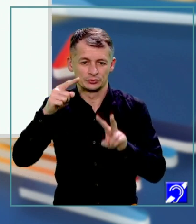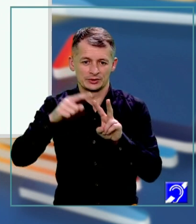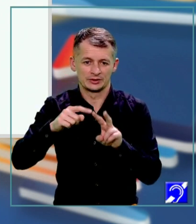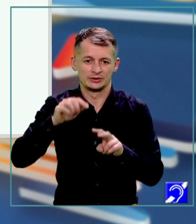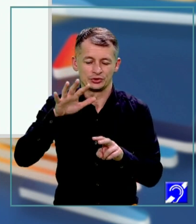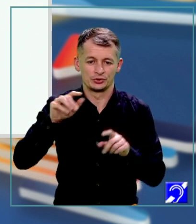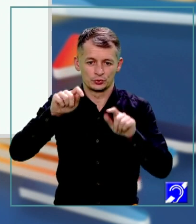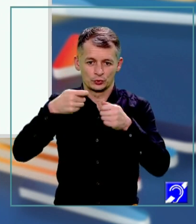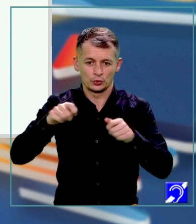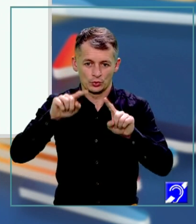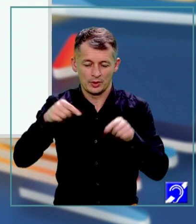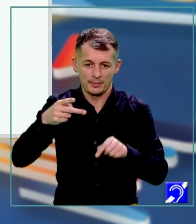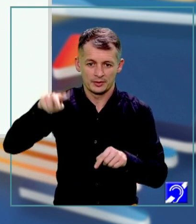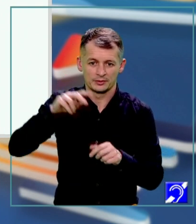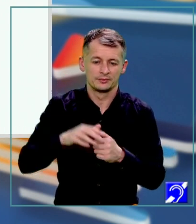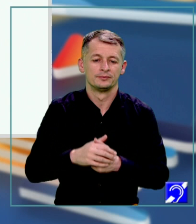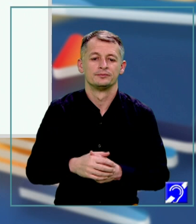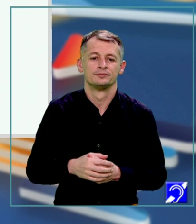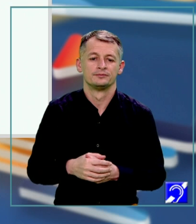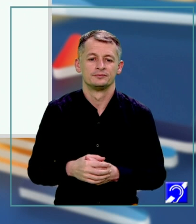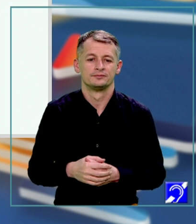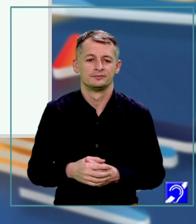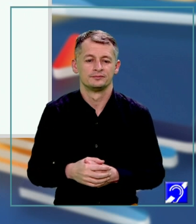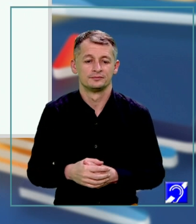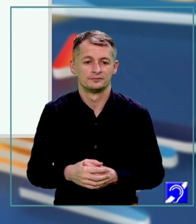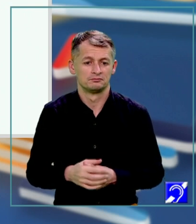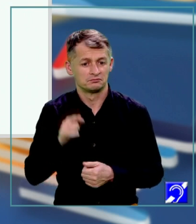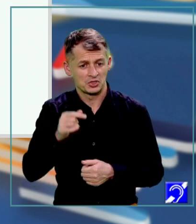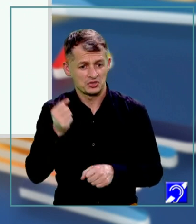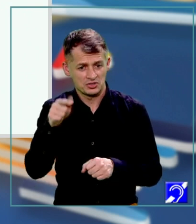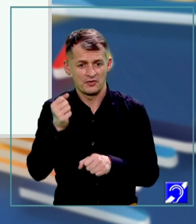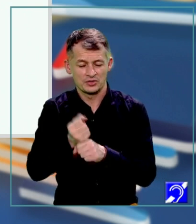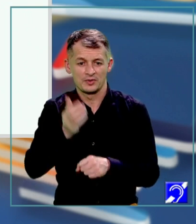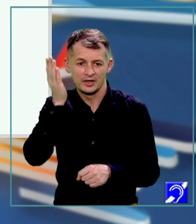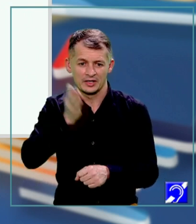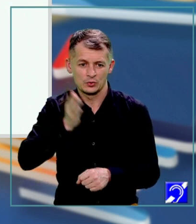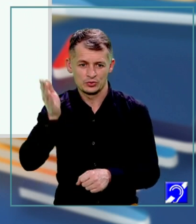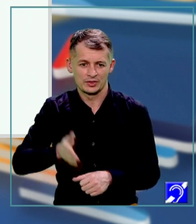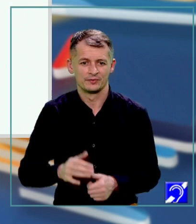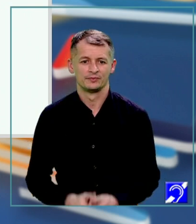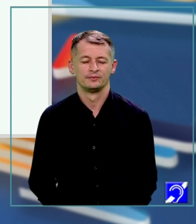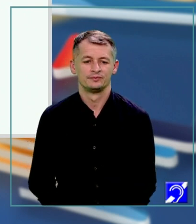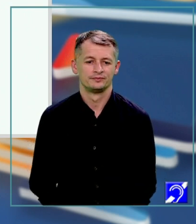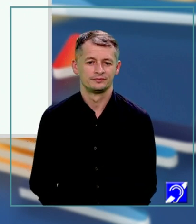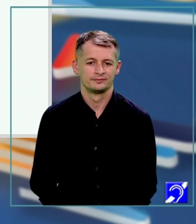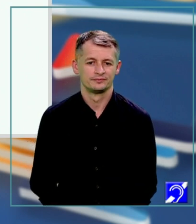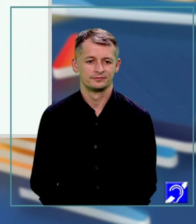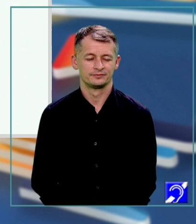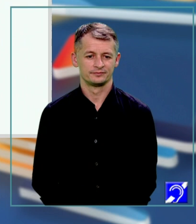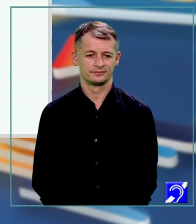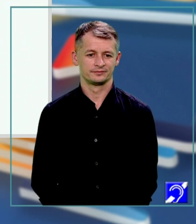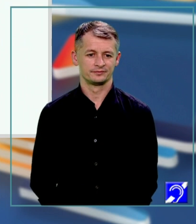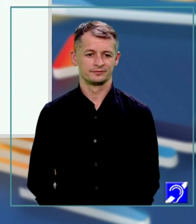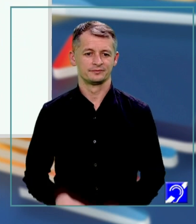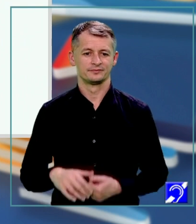este egal cu 3 plus radical din 5. Reducem și aici termenii, adică minus radical din 5 cu plus